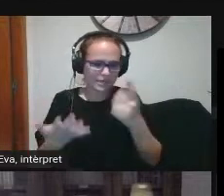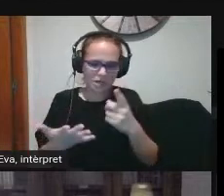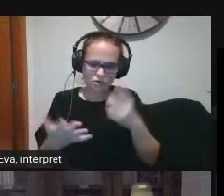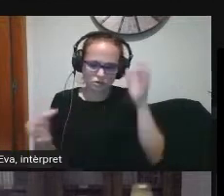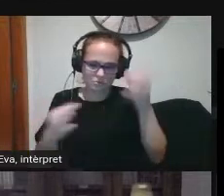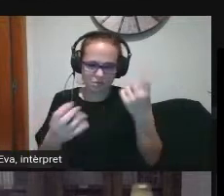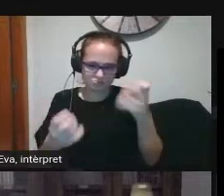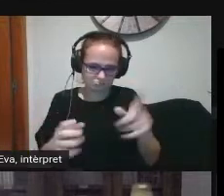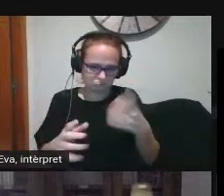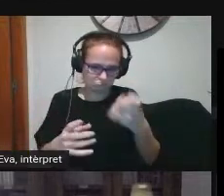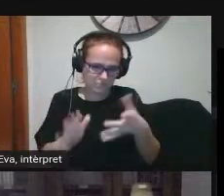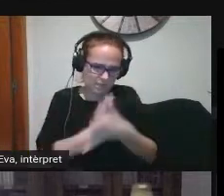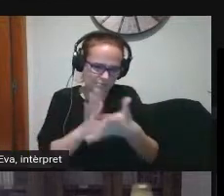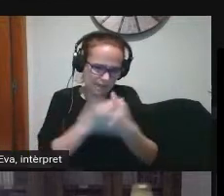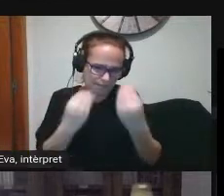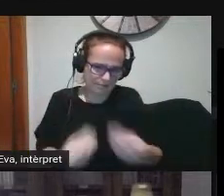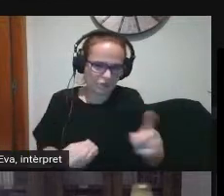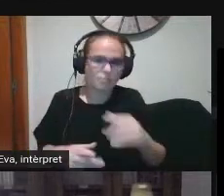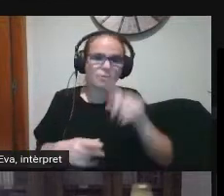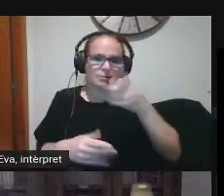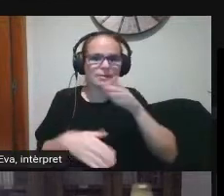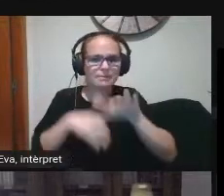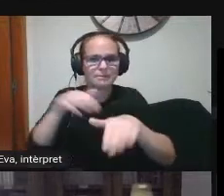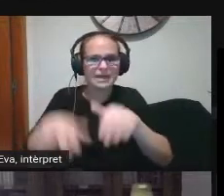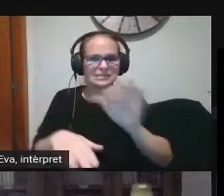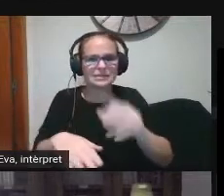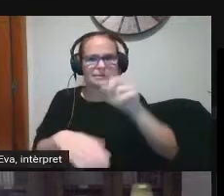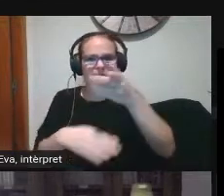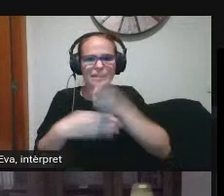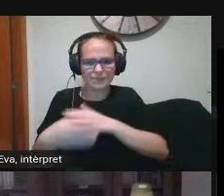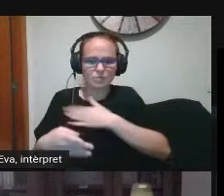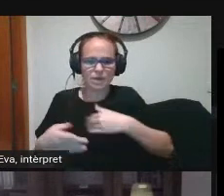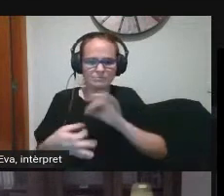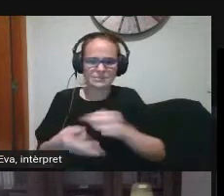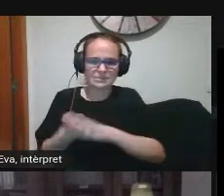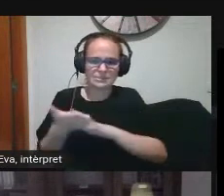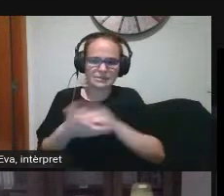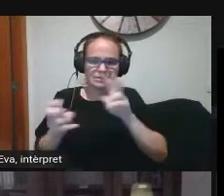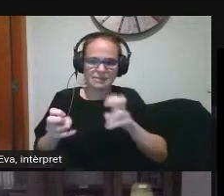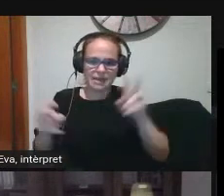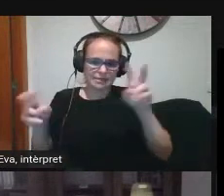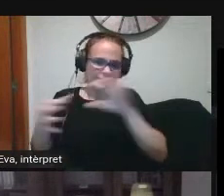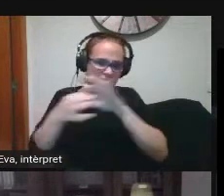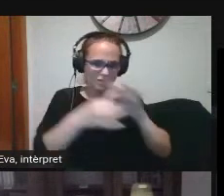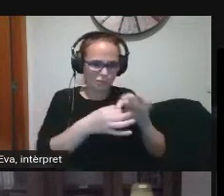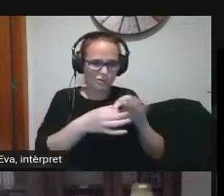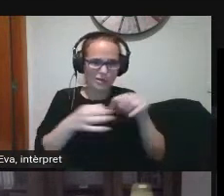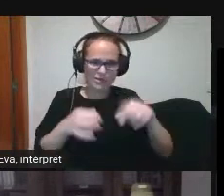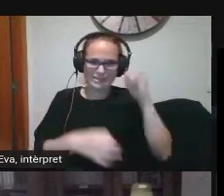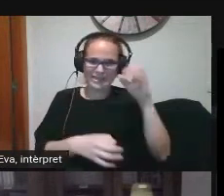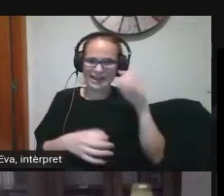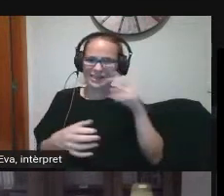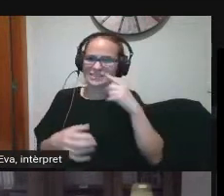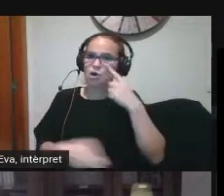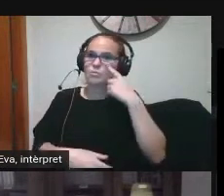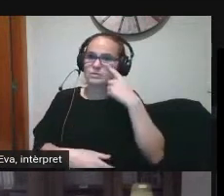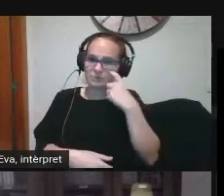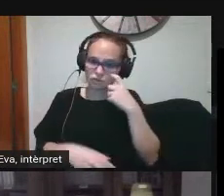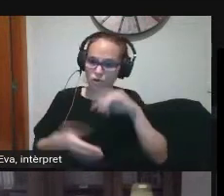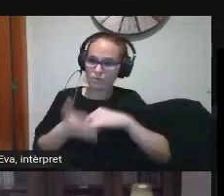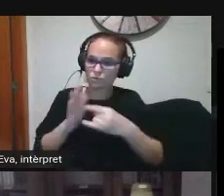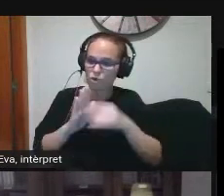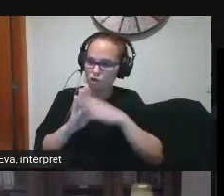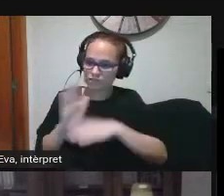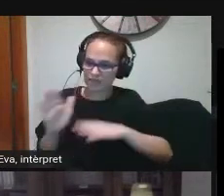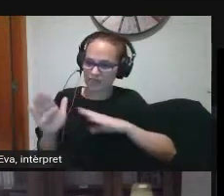fer un primer pas i anem a mirar la primera part que va relacionada justament amb el títol la xerrada observació observació metodològica de la